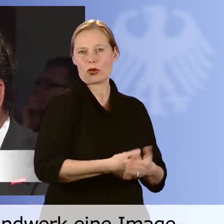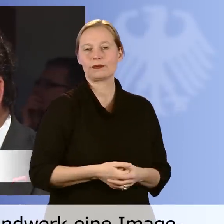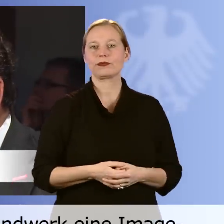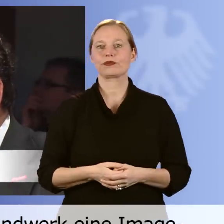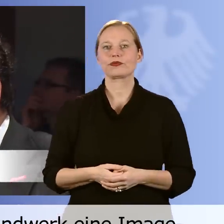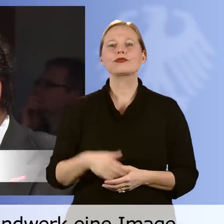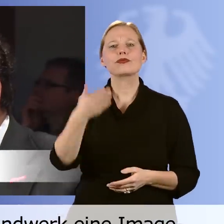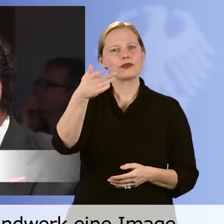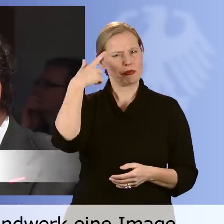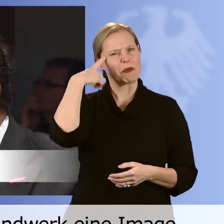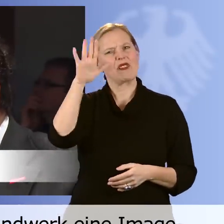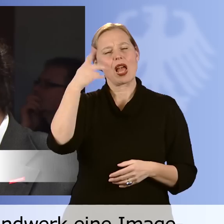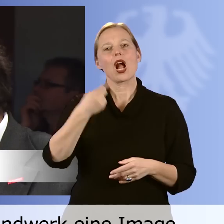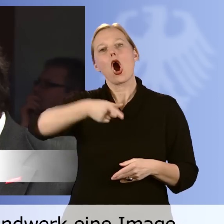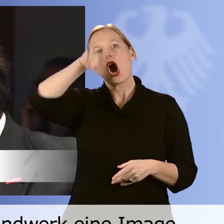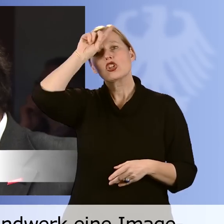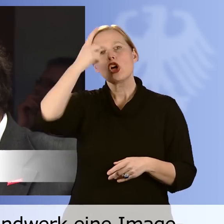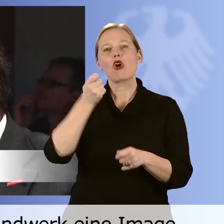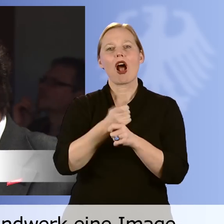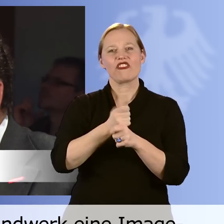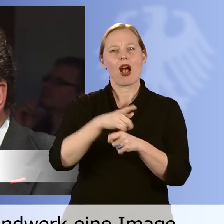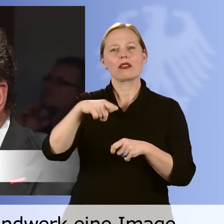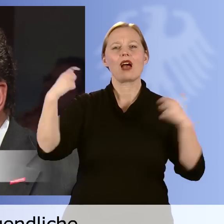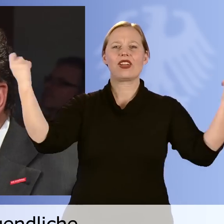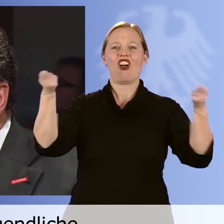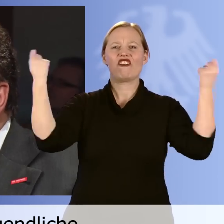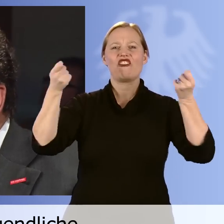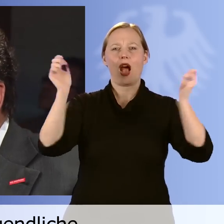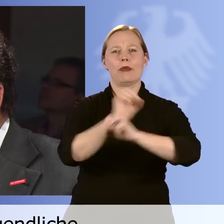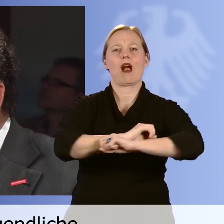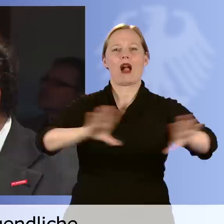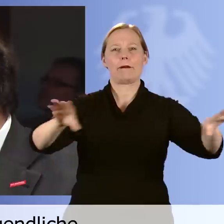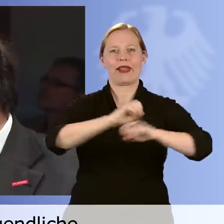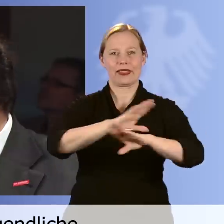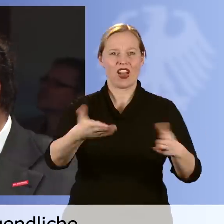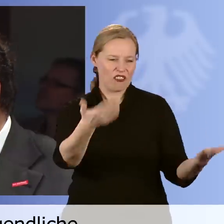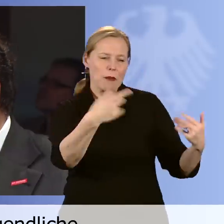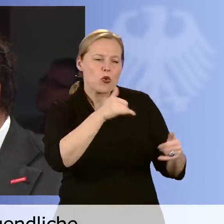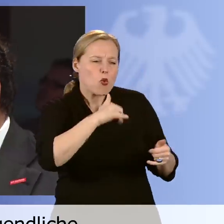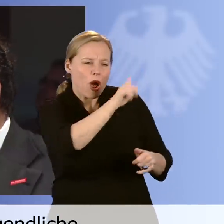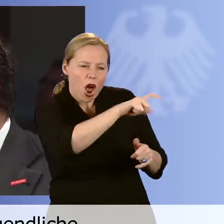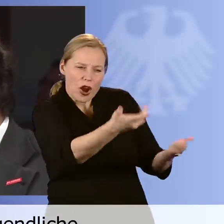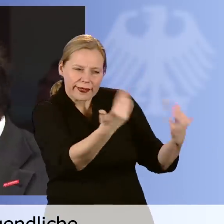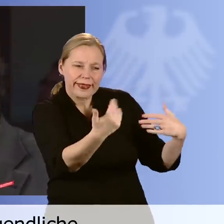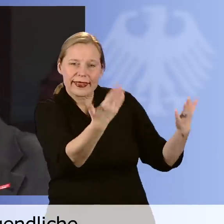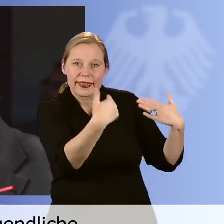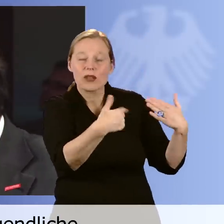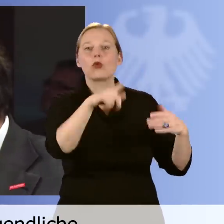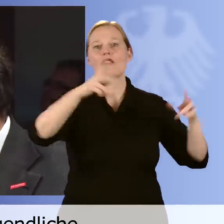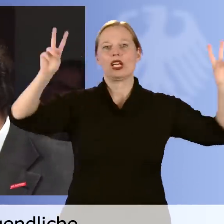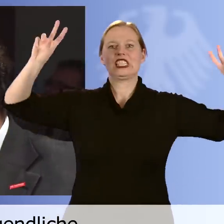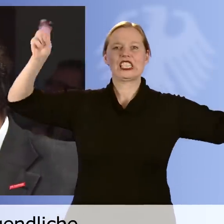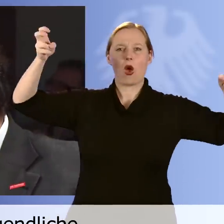Ihnen, im deutschen Handwerk eine Imagekampagne. Dort werben wir auch um Jugendliche. Und dort haben wir